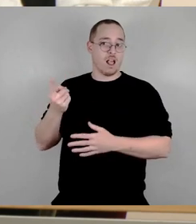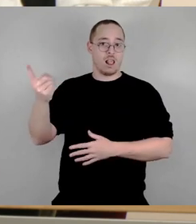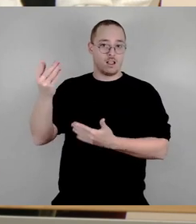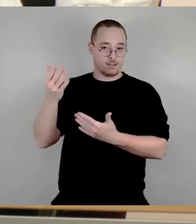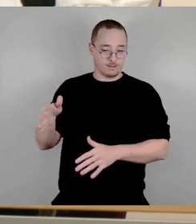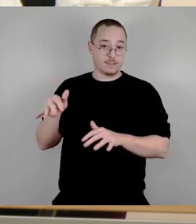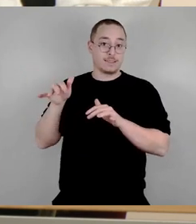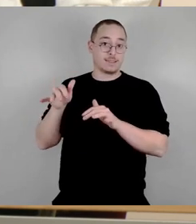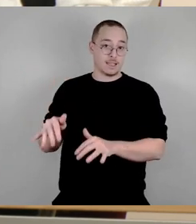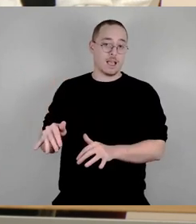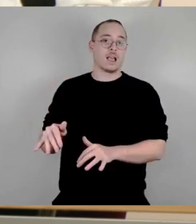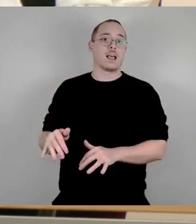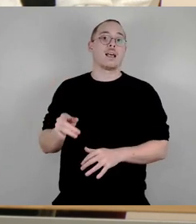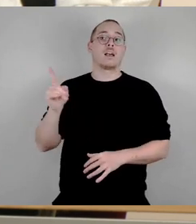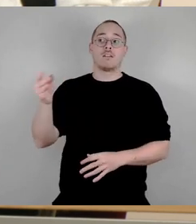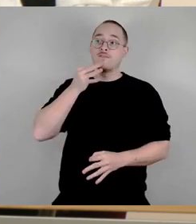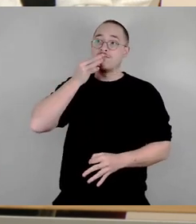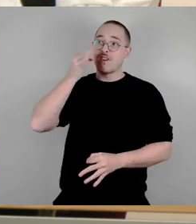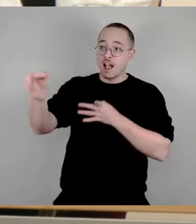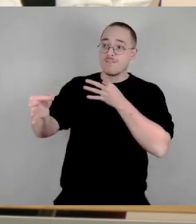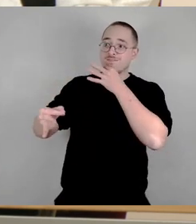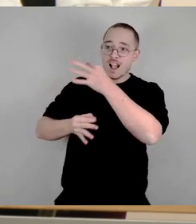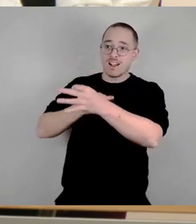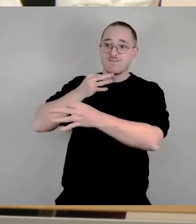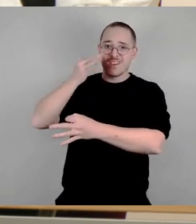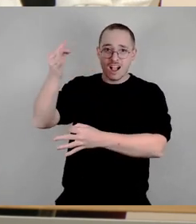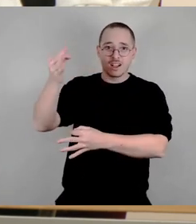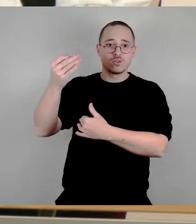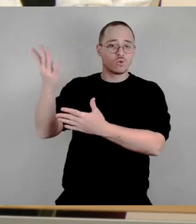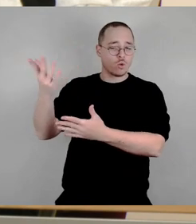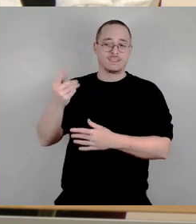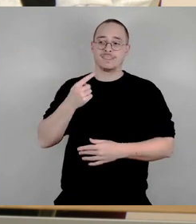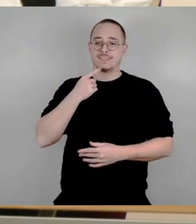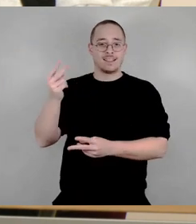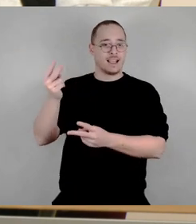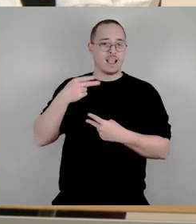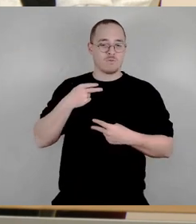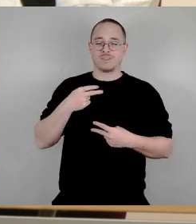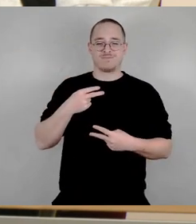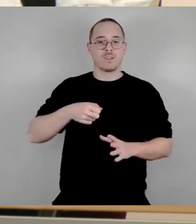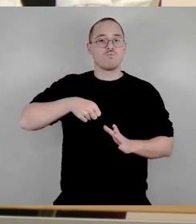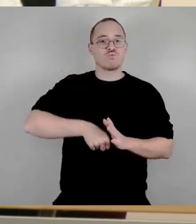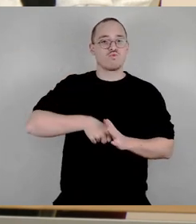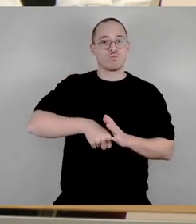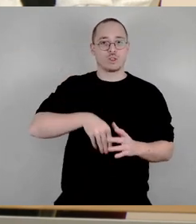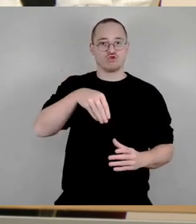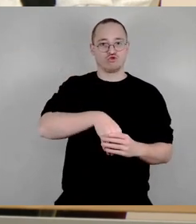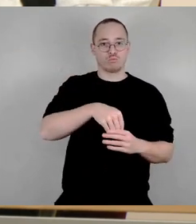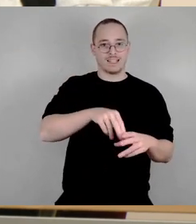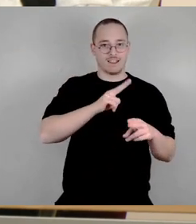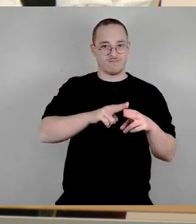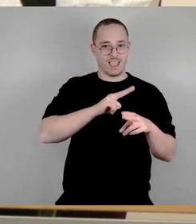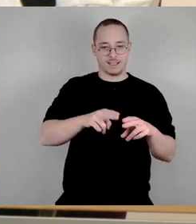sehr klar erklärt, dass sie das Pumpspeicherkraftwerk nicht weiterführen wollen. Natürlich verhandelt die Stadtverwaltung, das